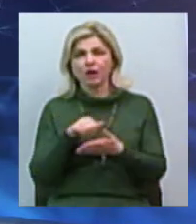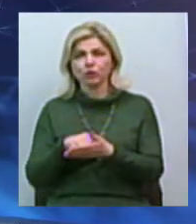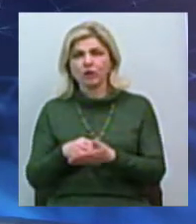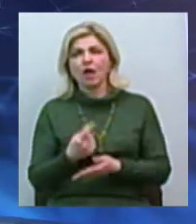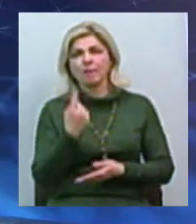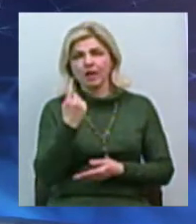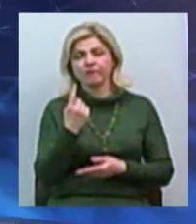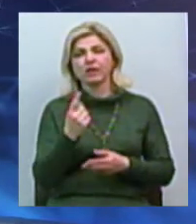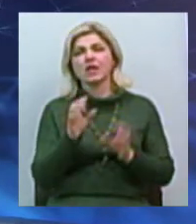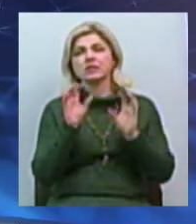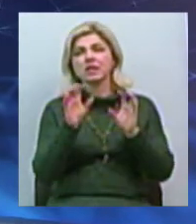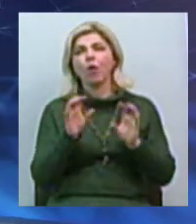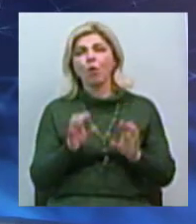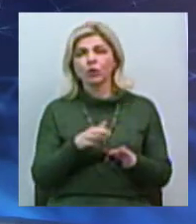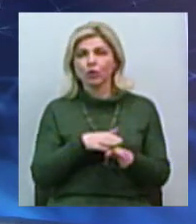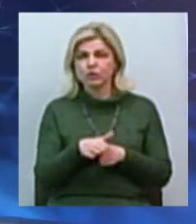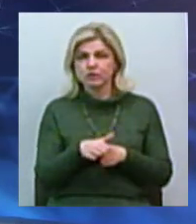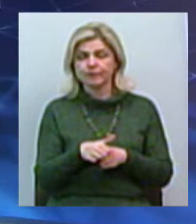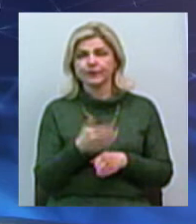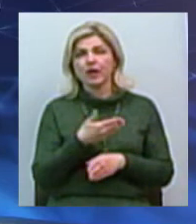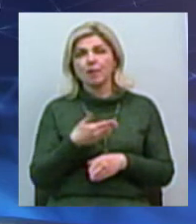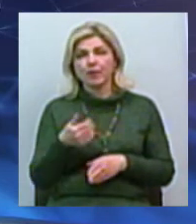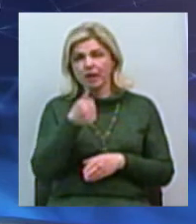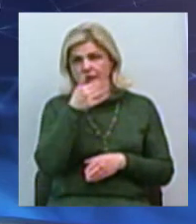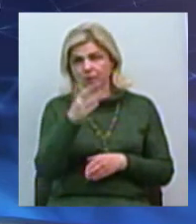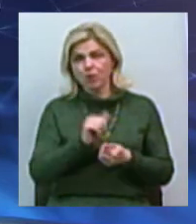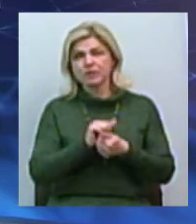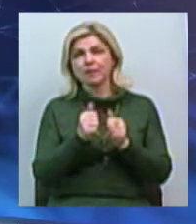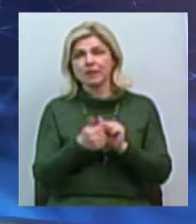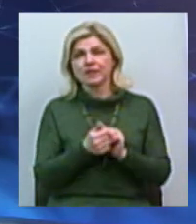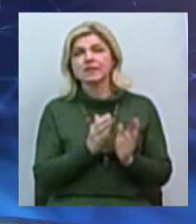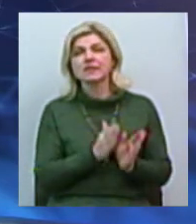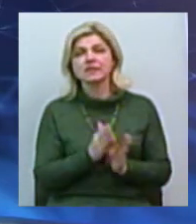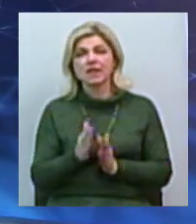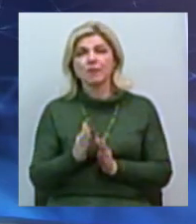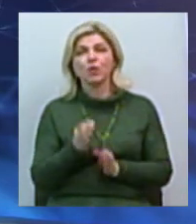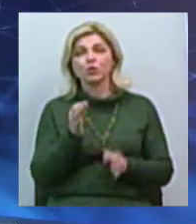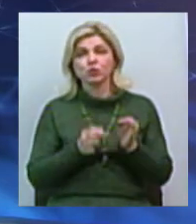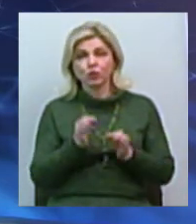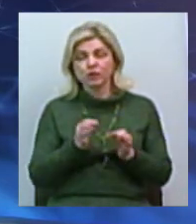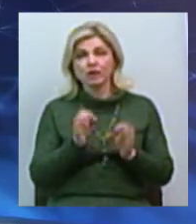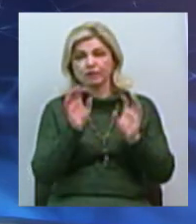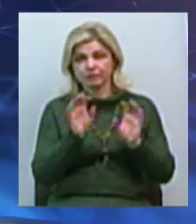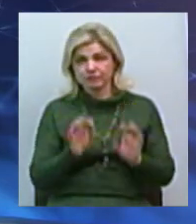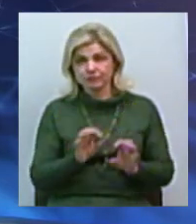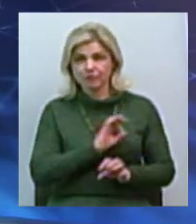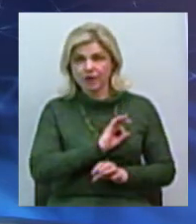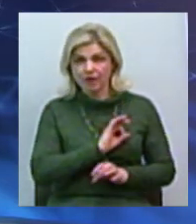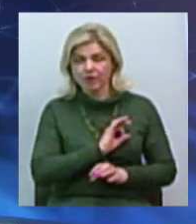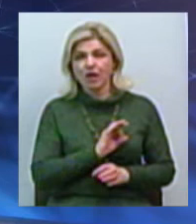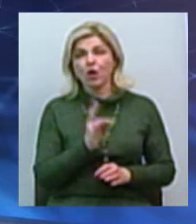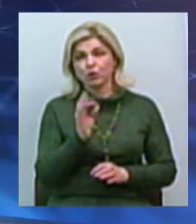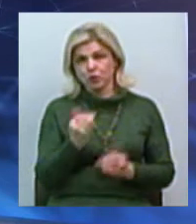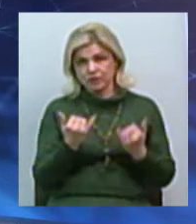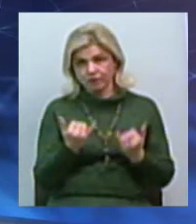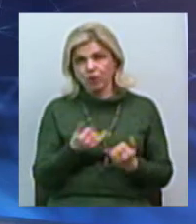законності. Ми, звісно, не можемо замінити собою системою правосуддя, але маємо, буквально сьогодні, у Миколаїві маємо приклад